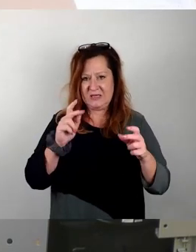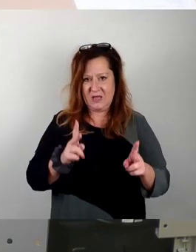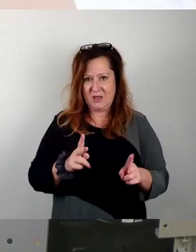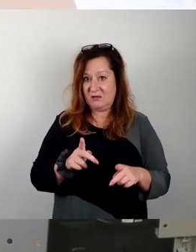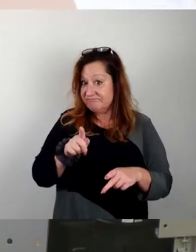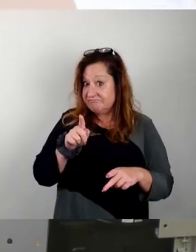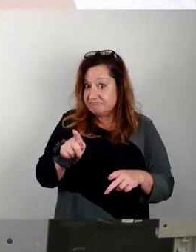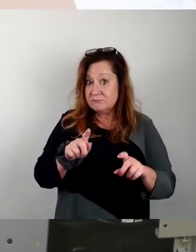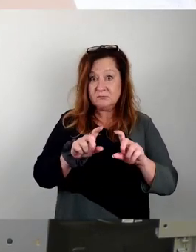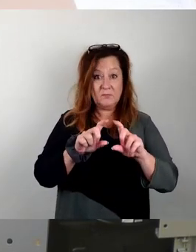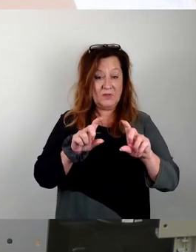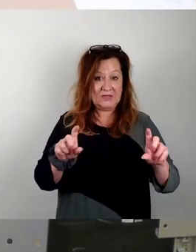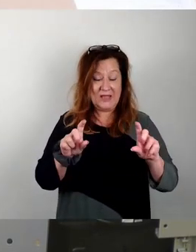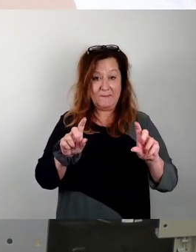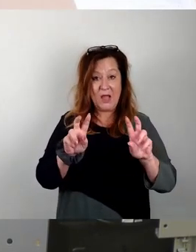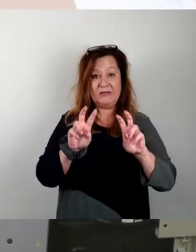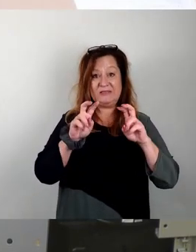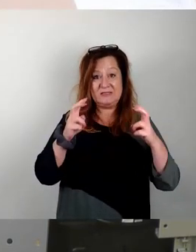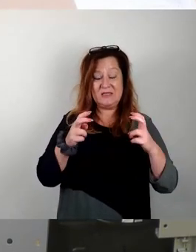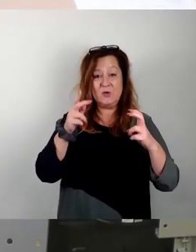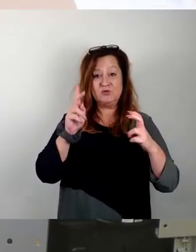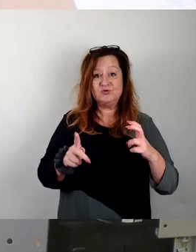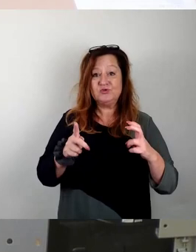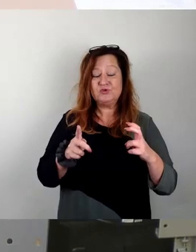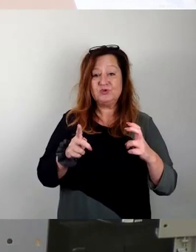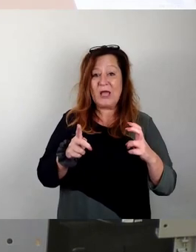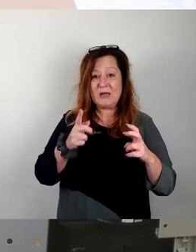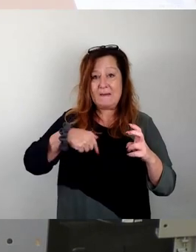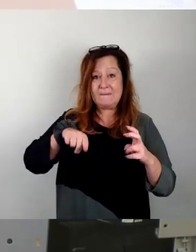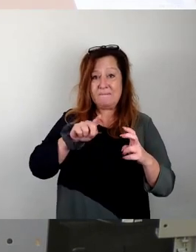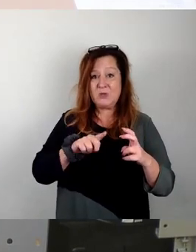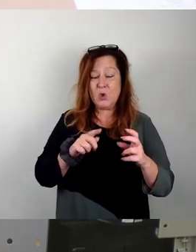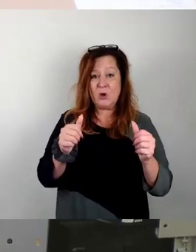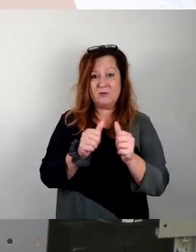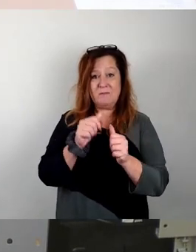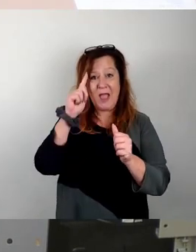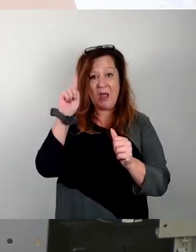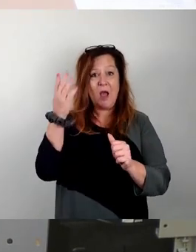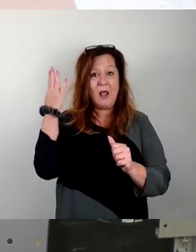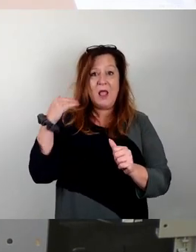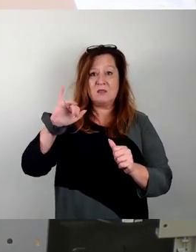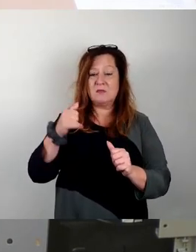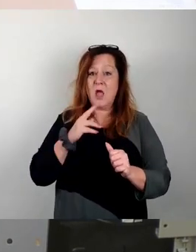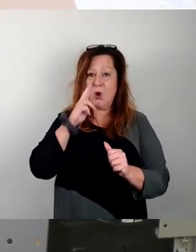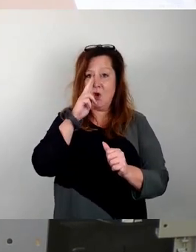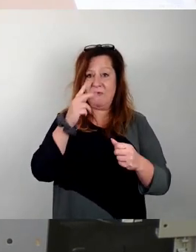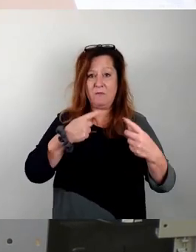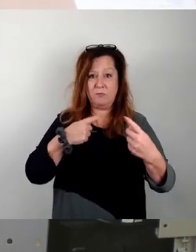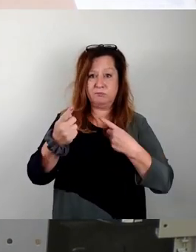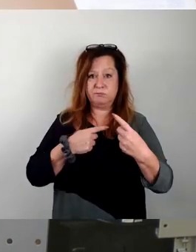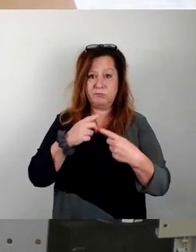dann bei der Sitzung des Stadtbezirksbeirats Leuben November letzten Jahres besprochen. Dabei kamen auch Anwohner zu Wort.